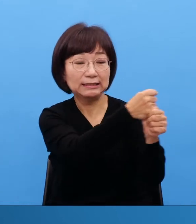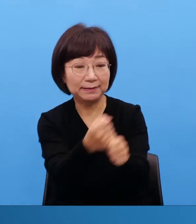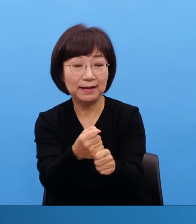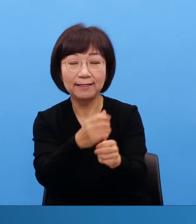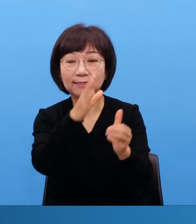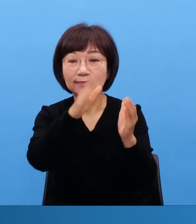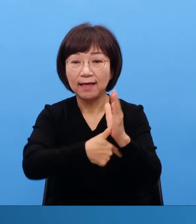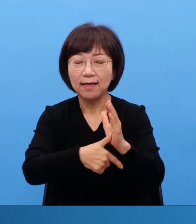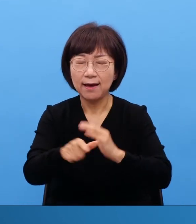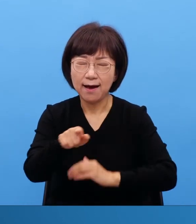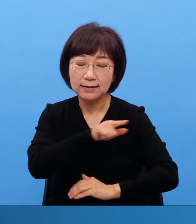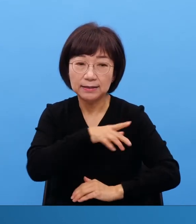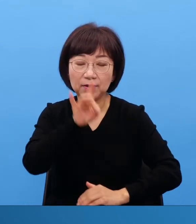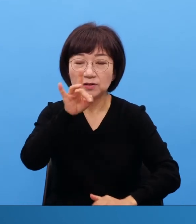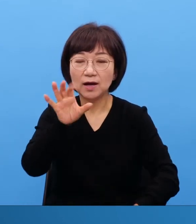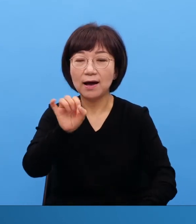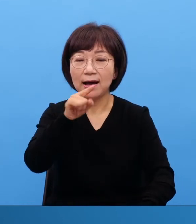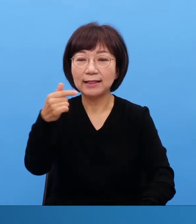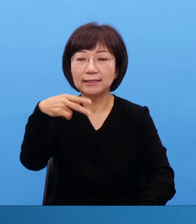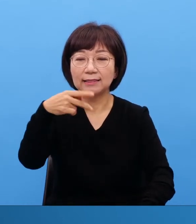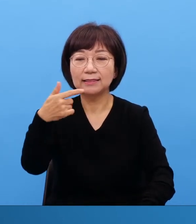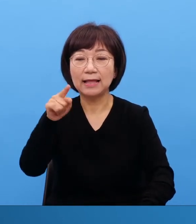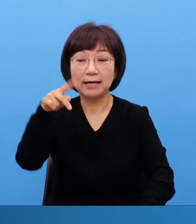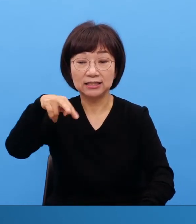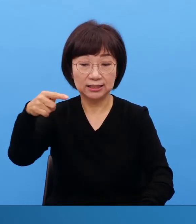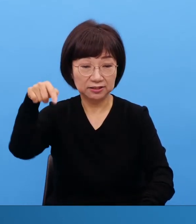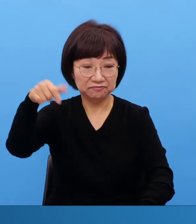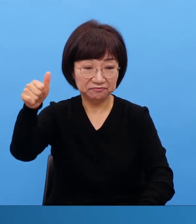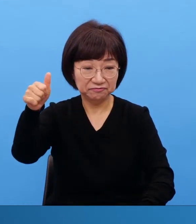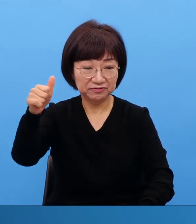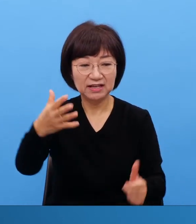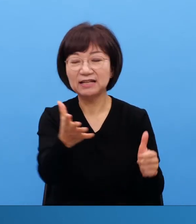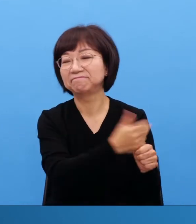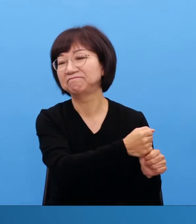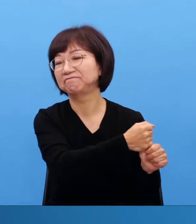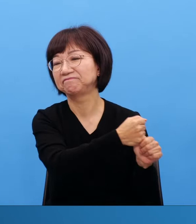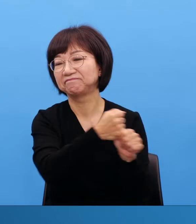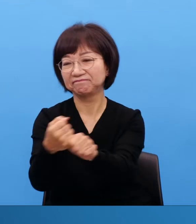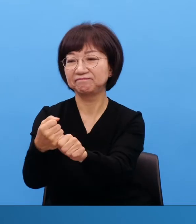왜 그렇겠어요 안나스가 데려오라 했으니까